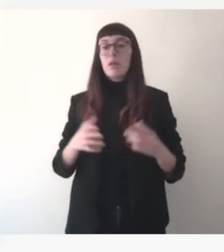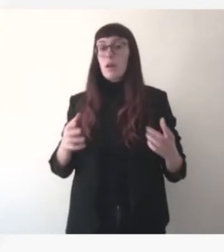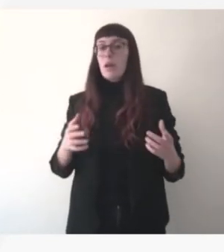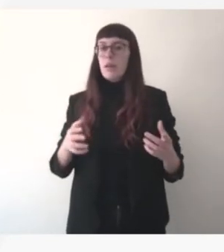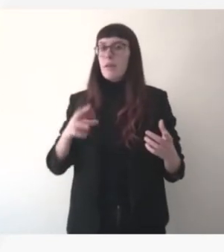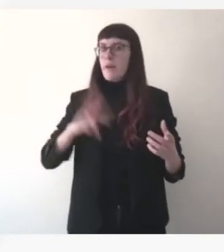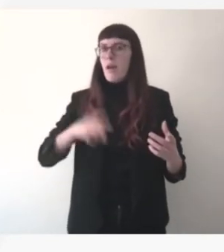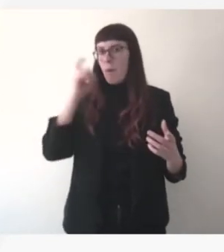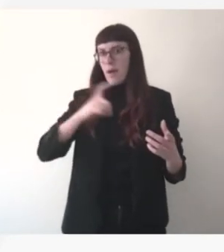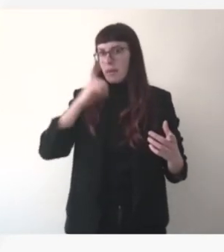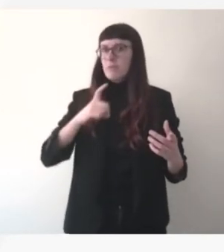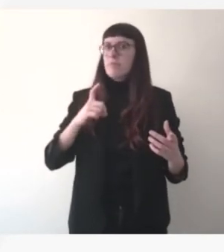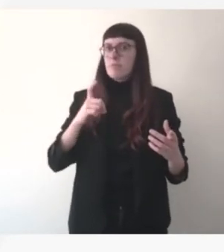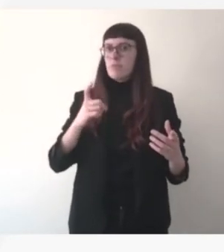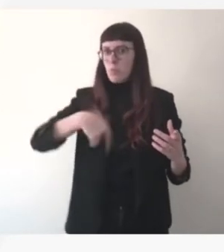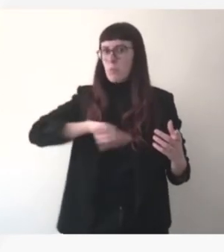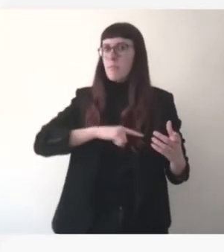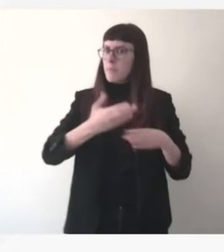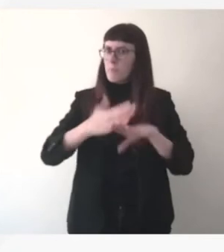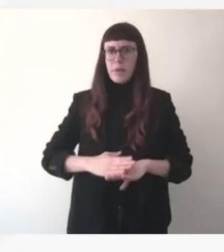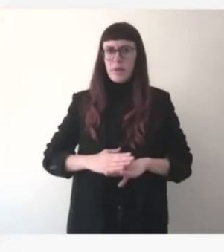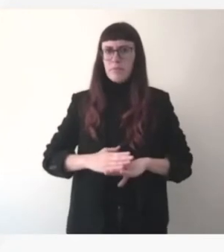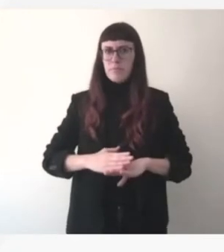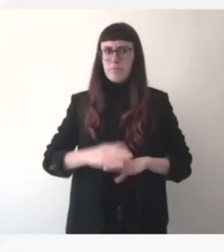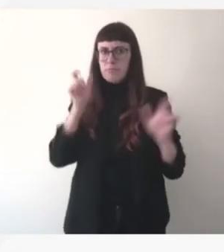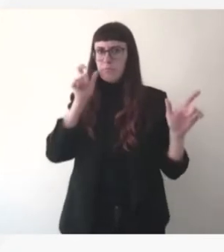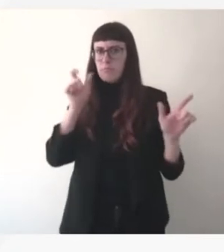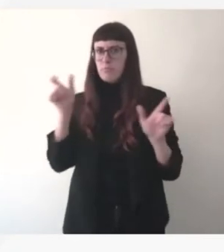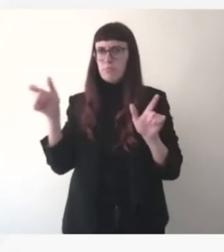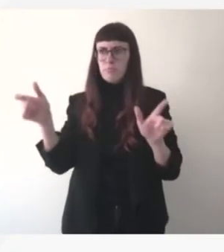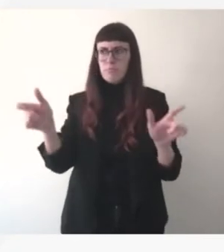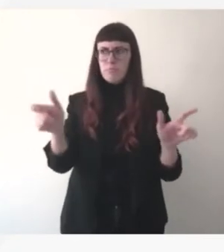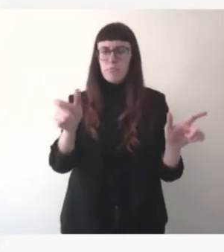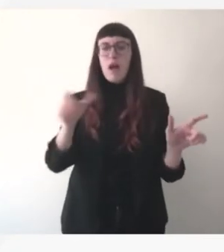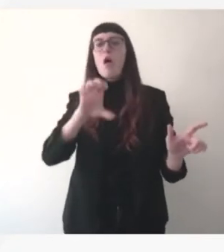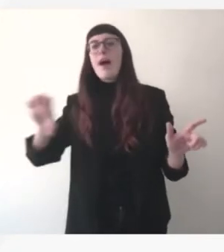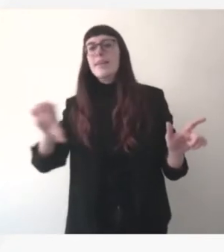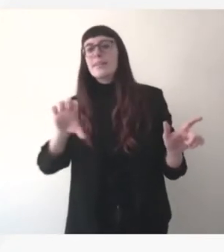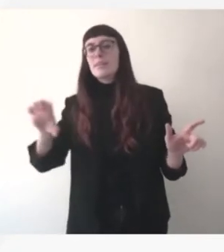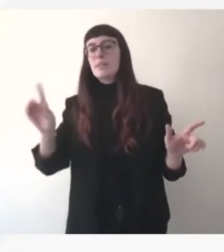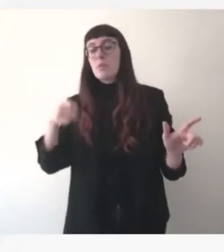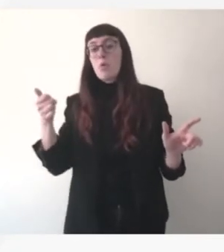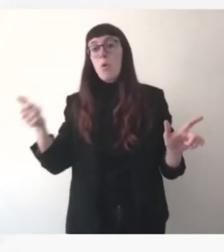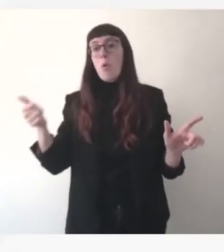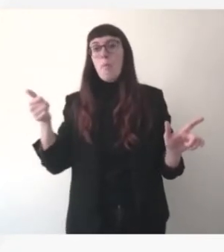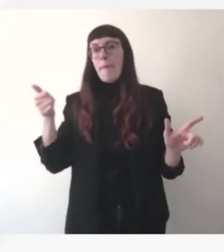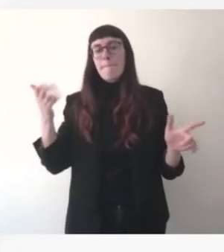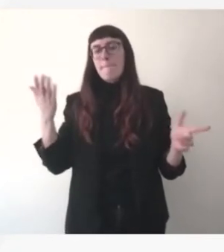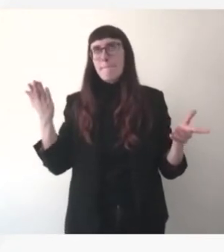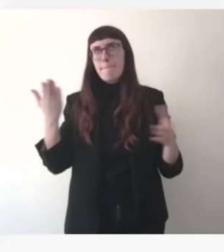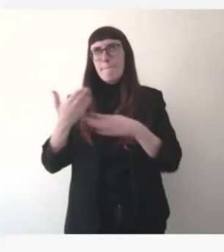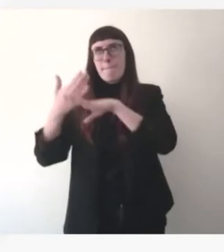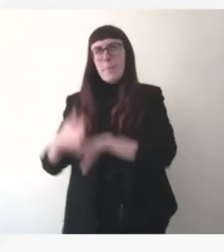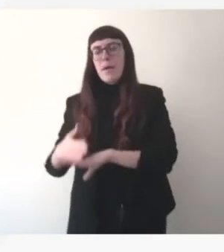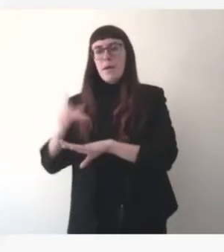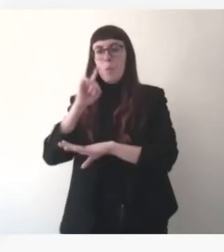on est très attentifs à ce qui se passe. Je parle des États baltes parce qu'évidemment, d'abord, ils ont une très bonne compétence qu'il